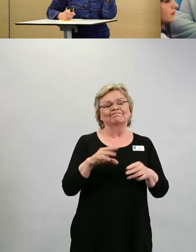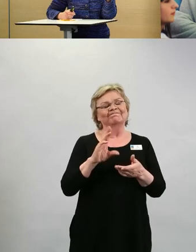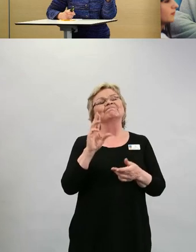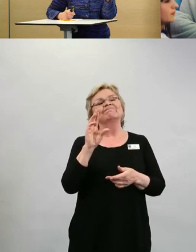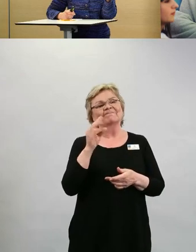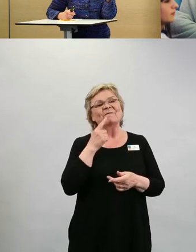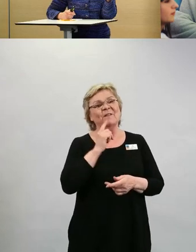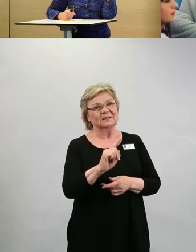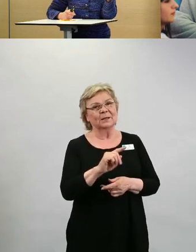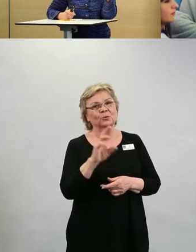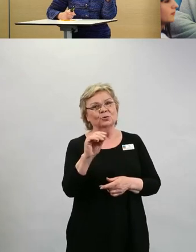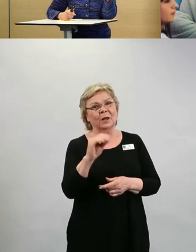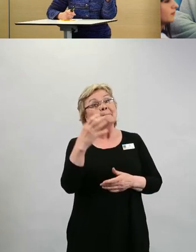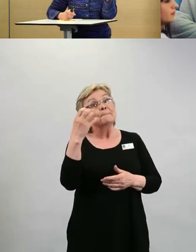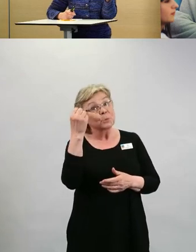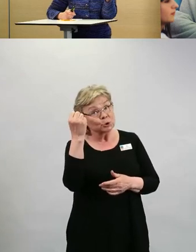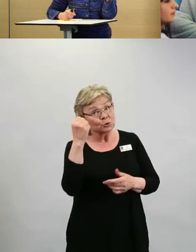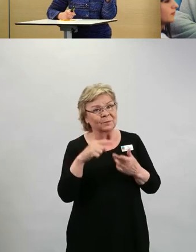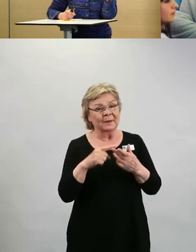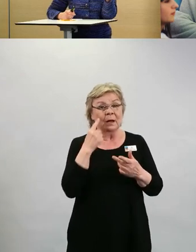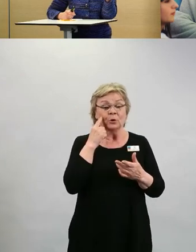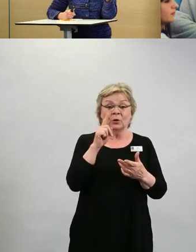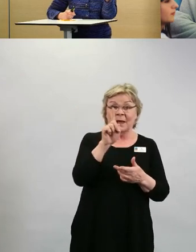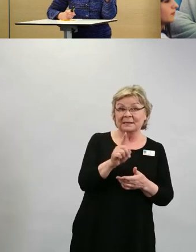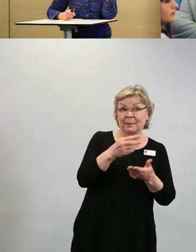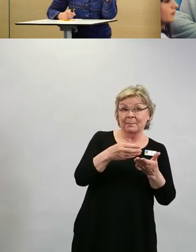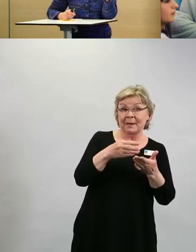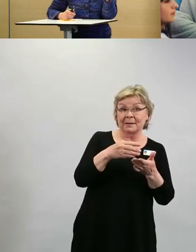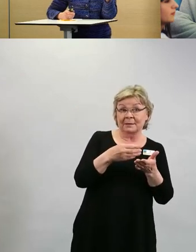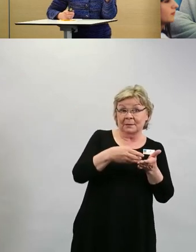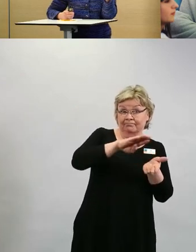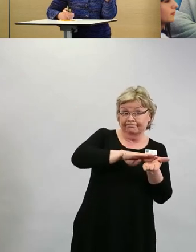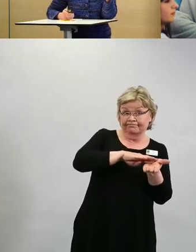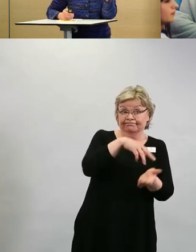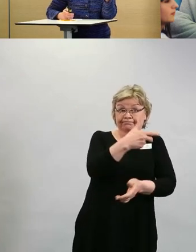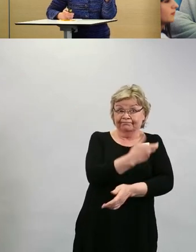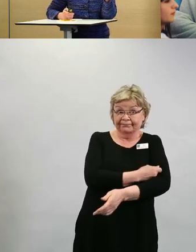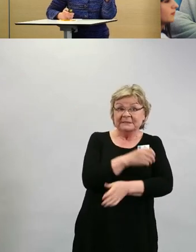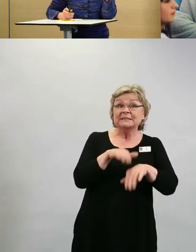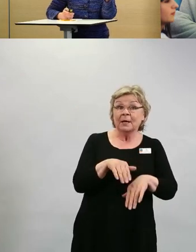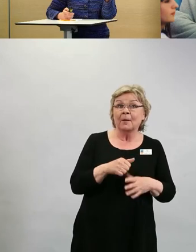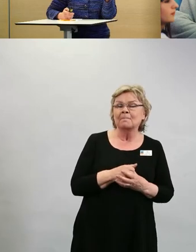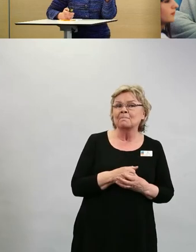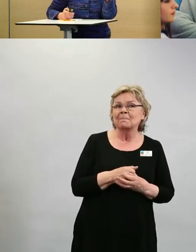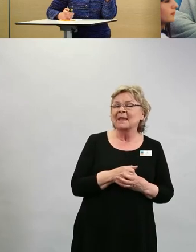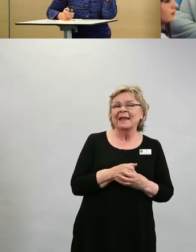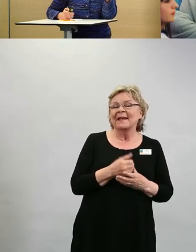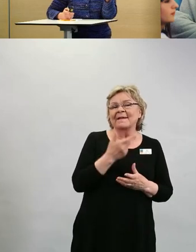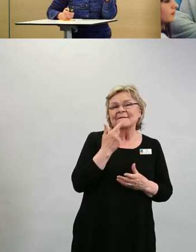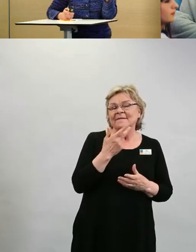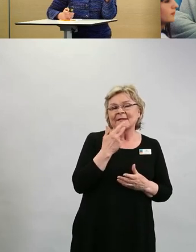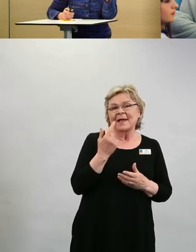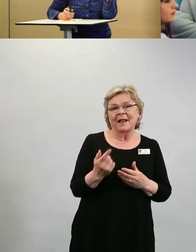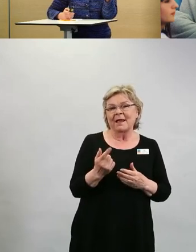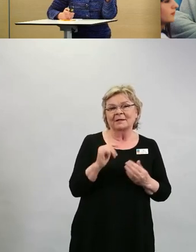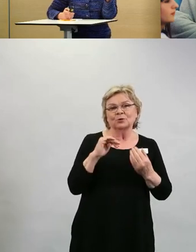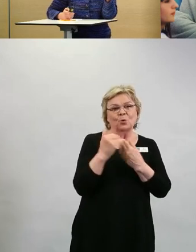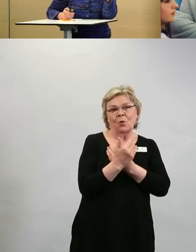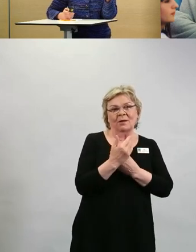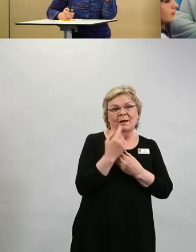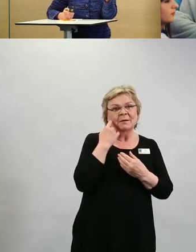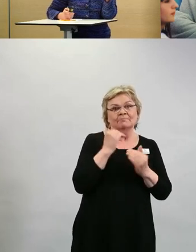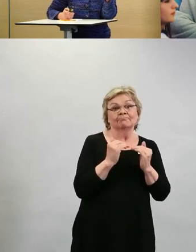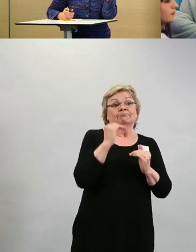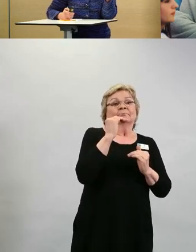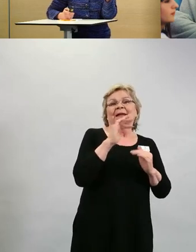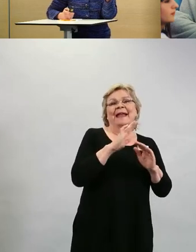erityisesti yhden rokotuksen jälkeen suojateho ei ole vielä niin korkealla kuin se on toisen